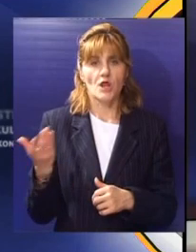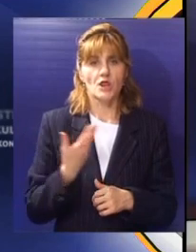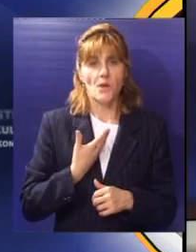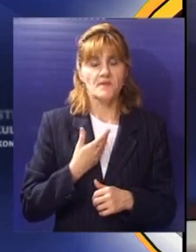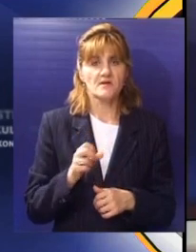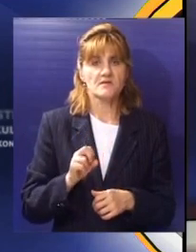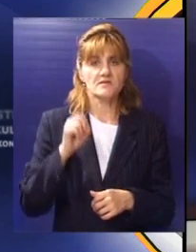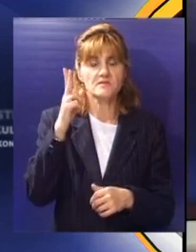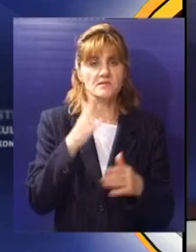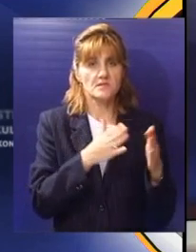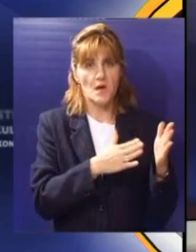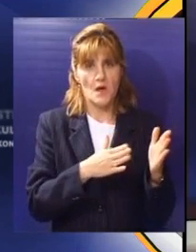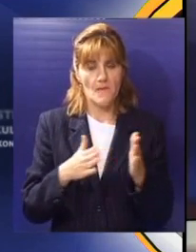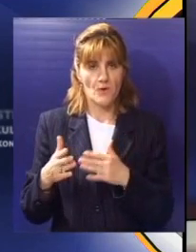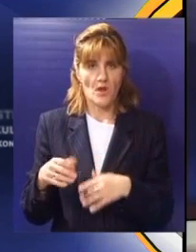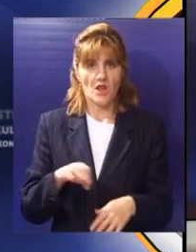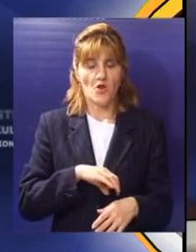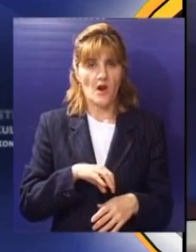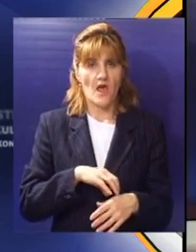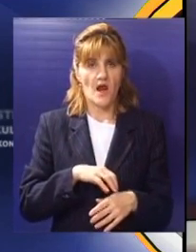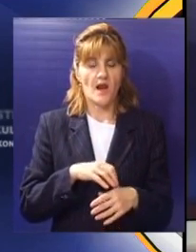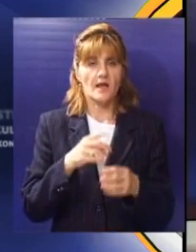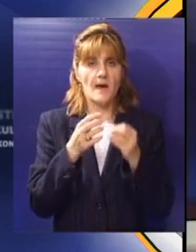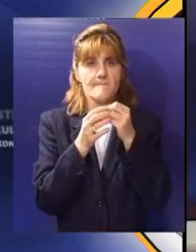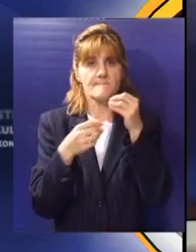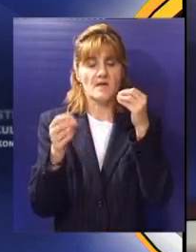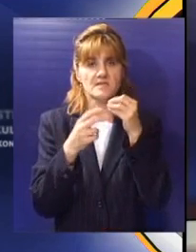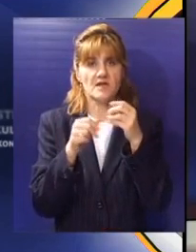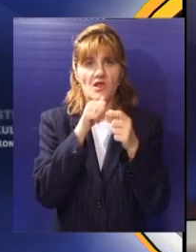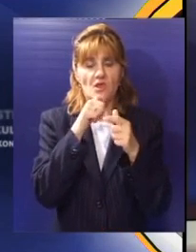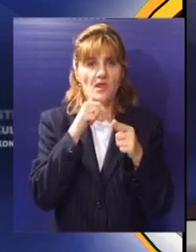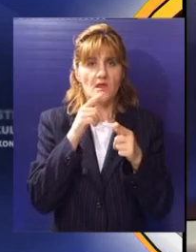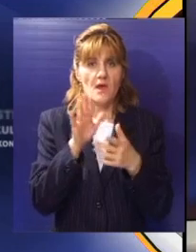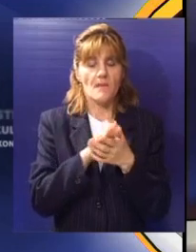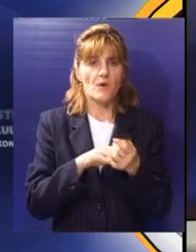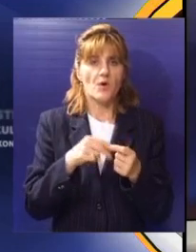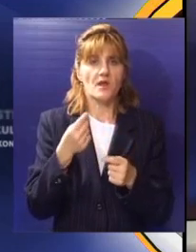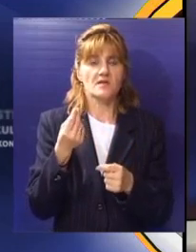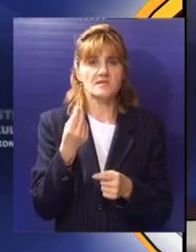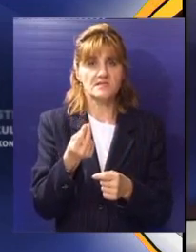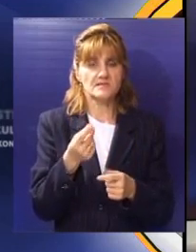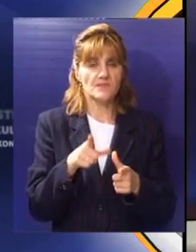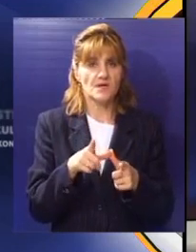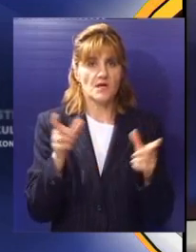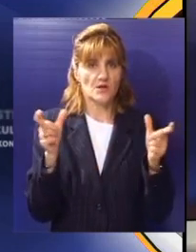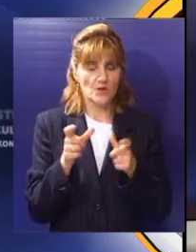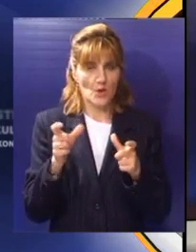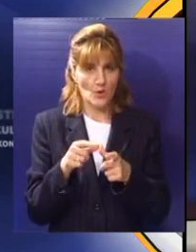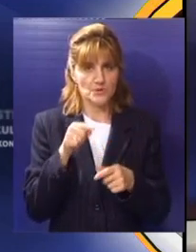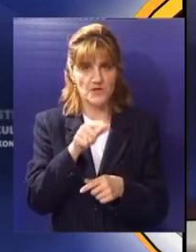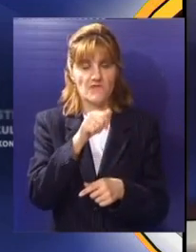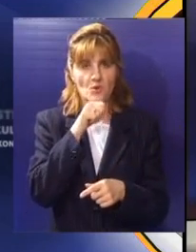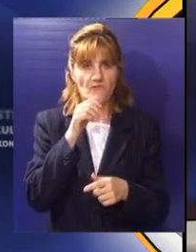Dobitnik 13. po redu tradicionalne nagrade Maslinova grana ove godine je pokret Gorana Srbije. Nagradu